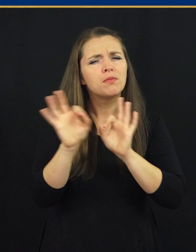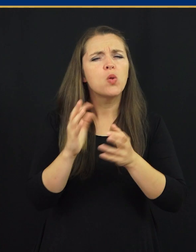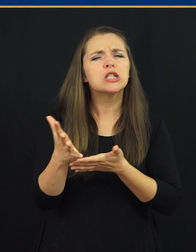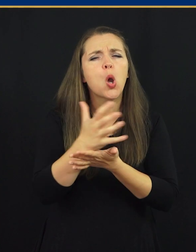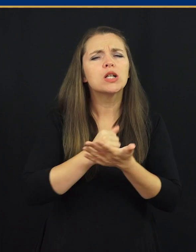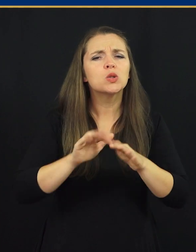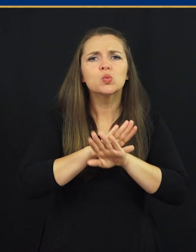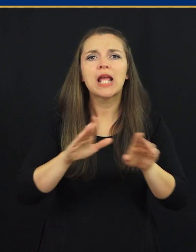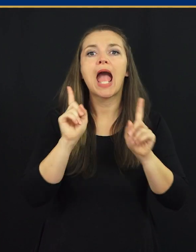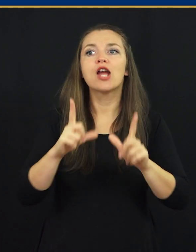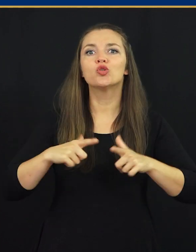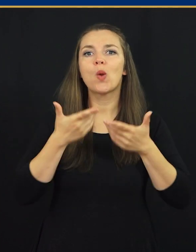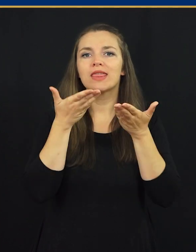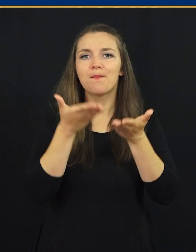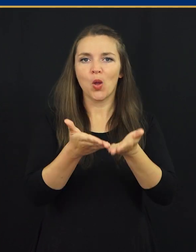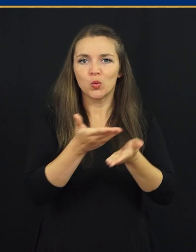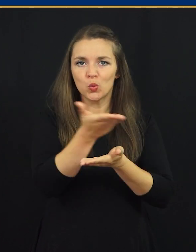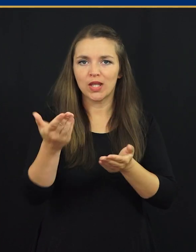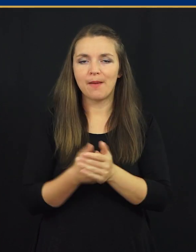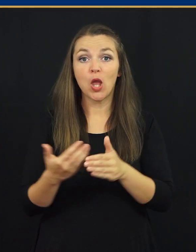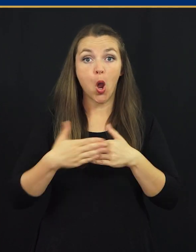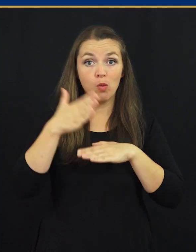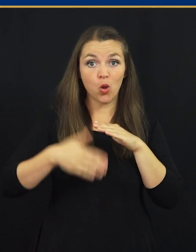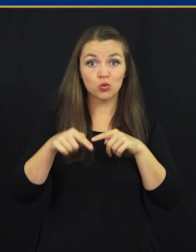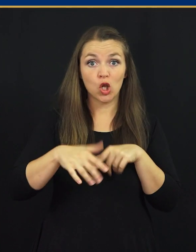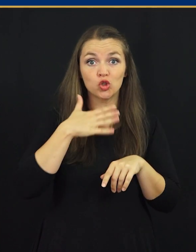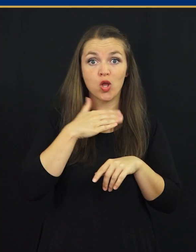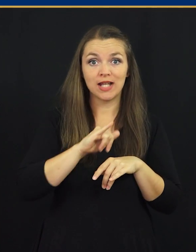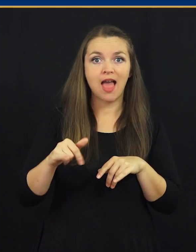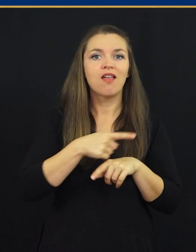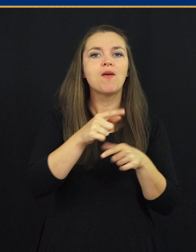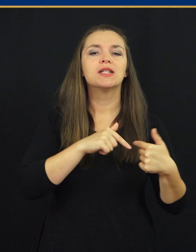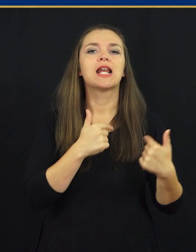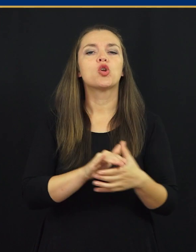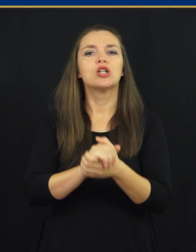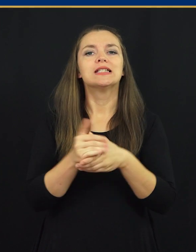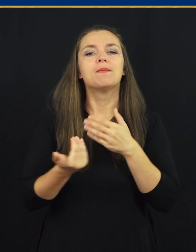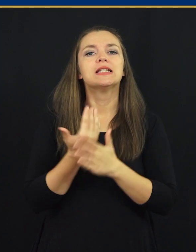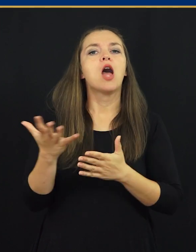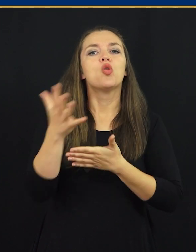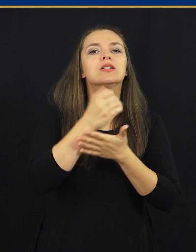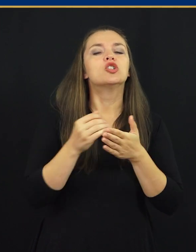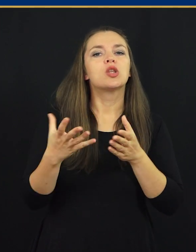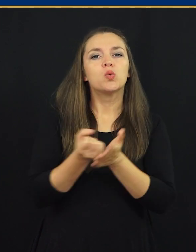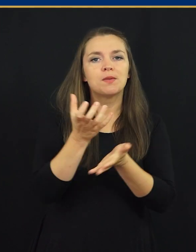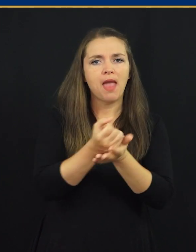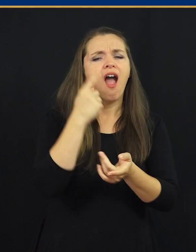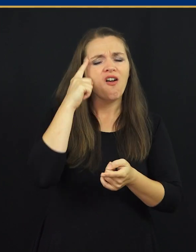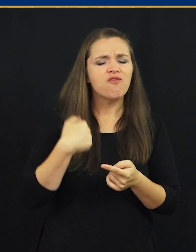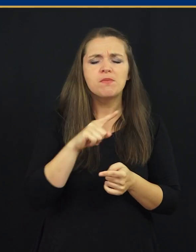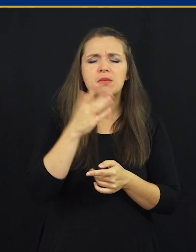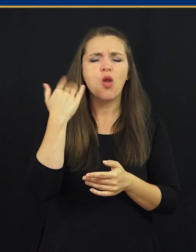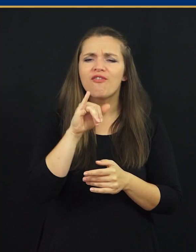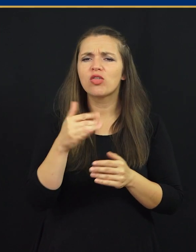pripravljeni izkoristiti vse, kar vam življenje ponuja. Ob koncu tega šolskega leta vam iskreno čestitam za dosežene